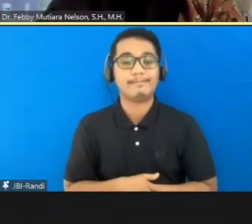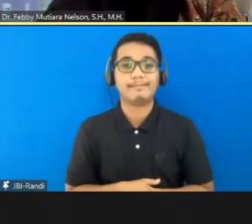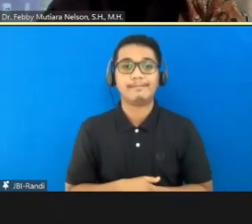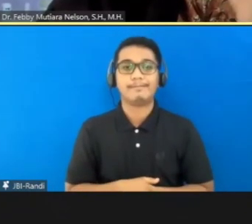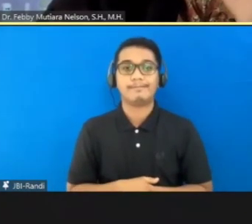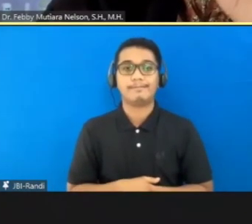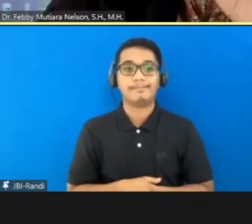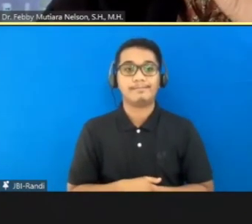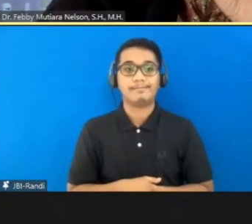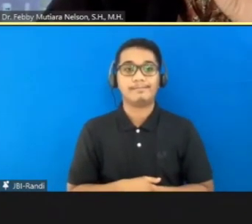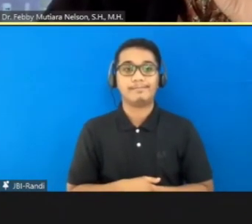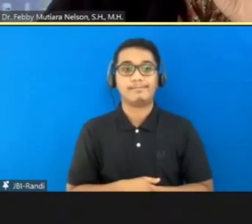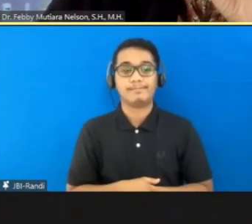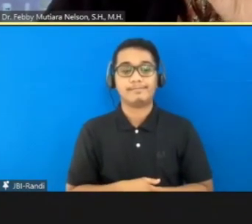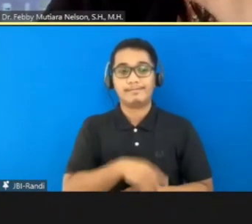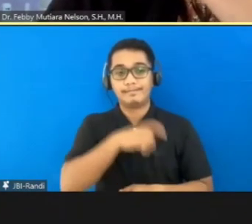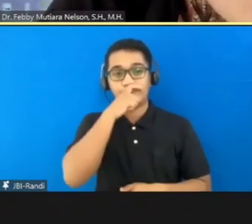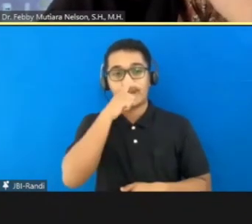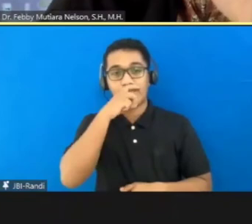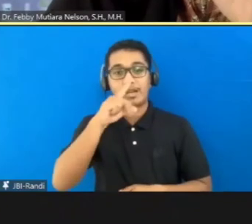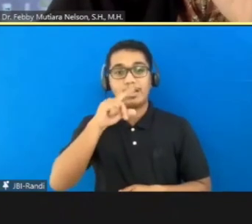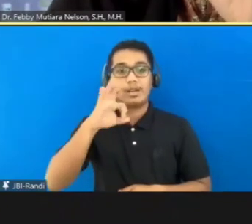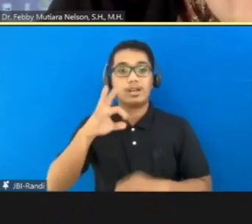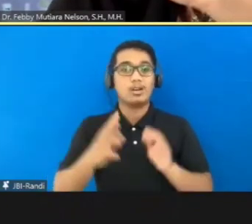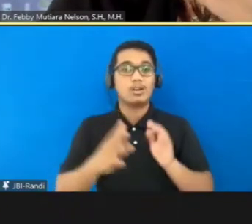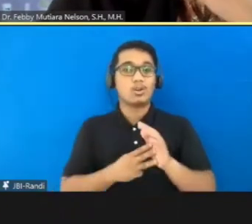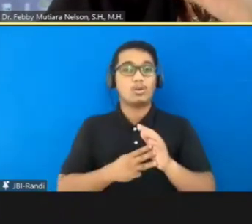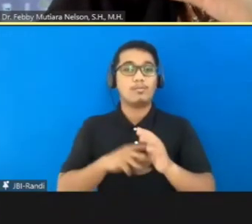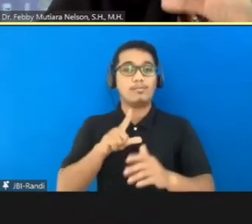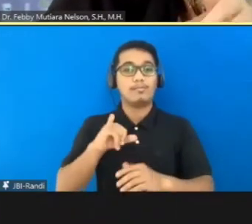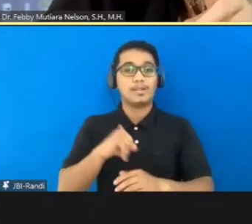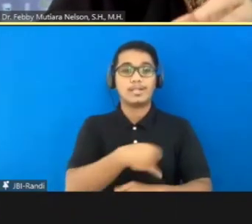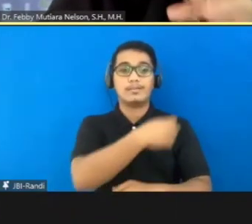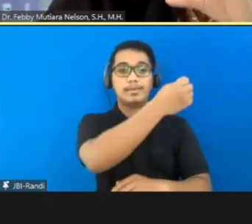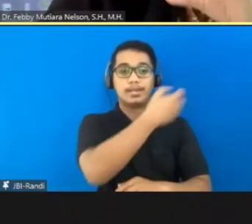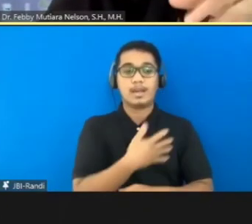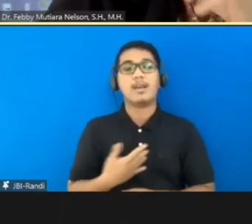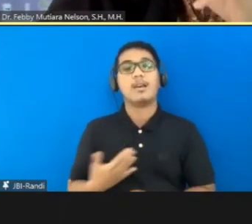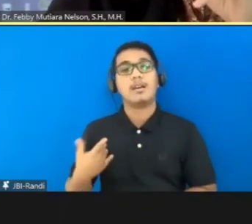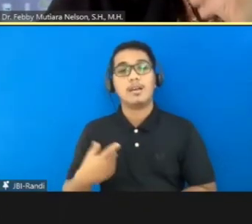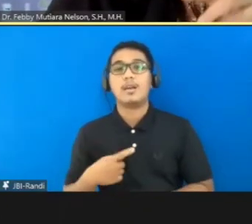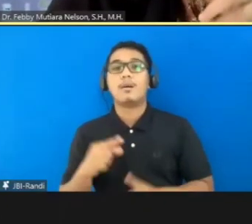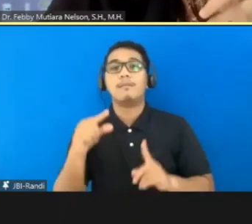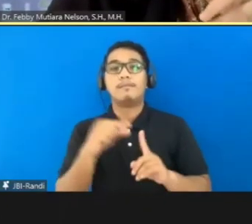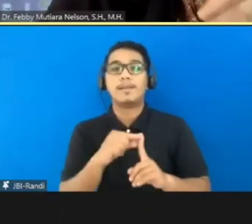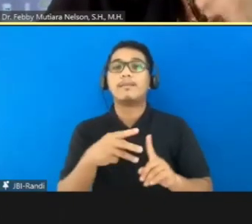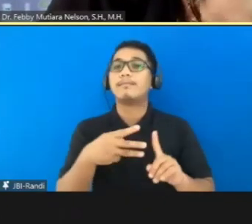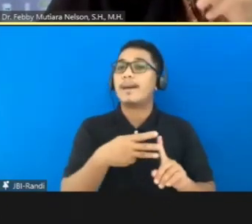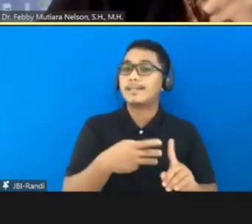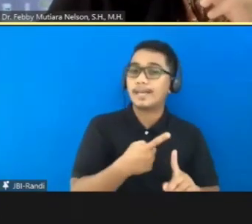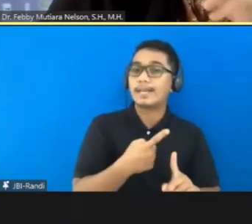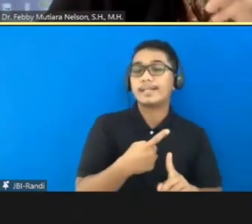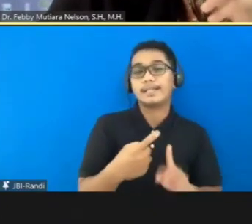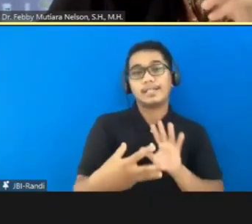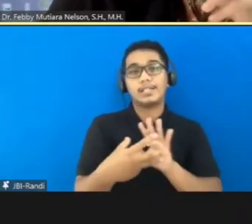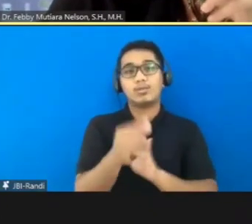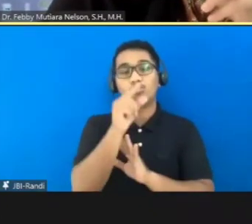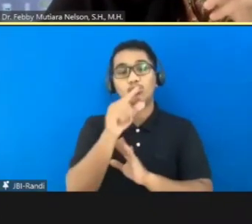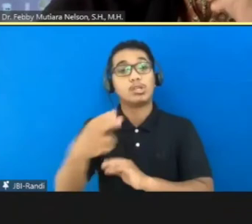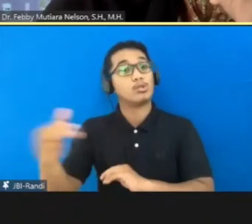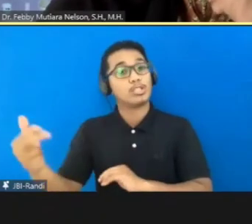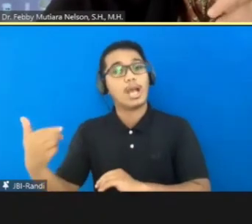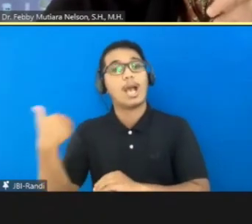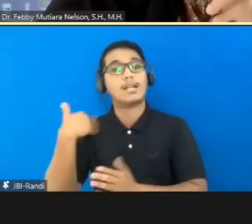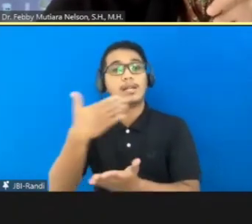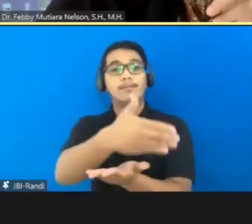Kemudian kata Pak Romli gitu ya, dalam satu tulisannya dia mengatakan bahwa pribargen kalau mau diterapkan di Indonesia harus ada batasan-batasannya.